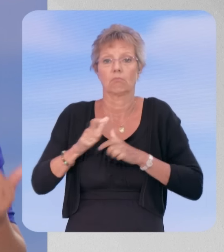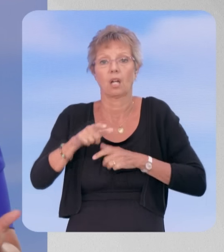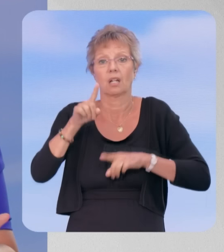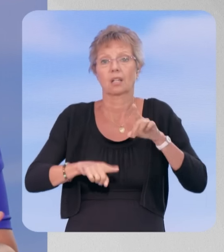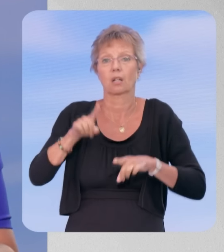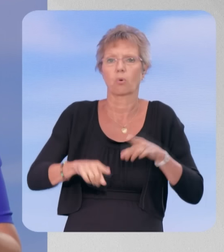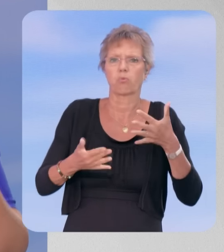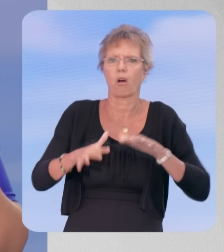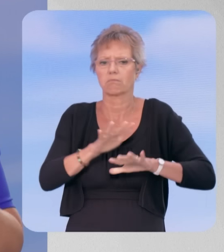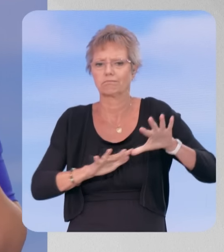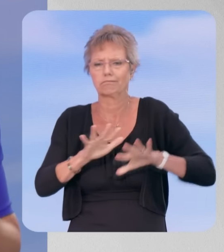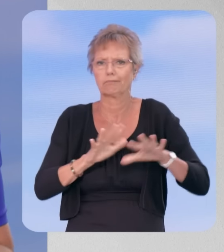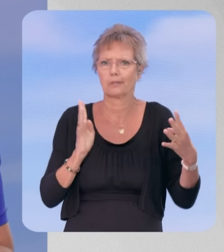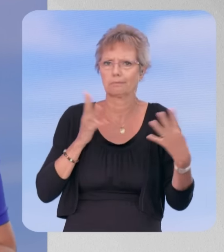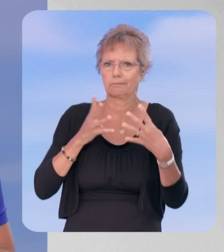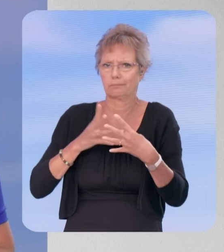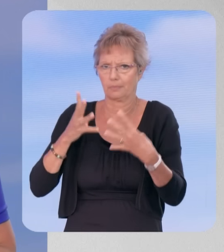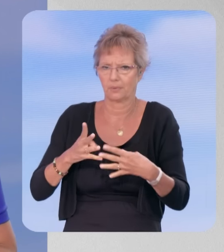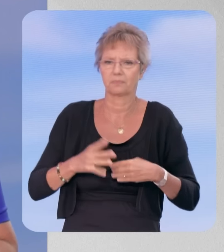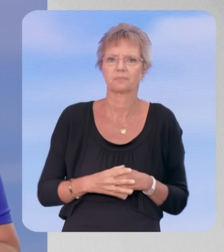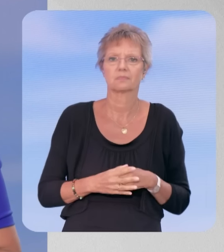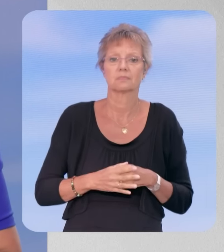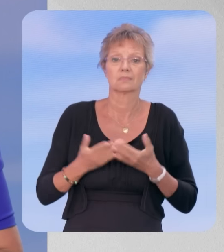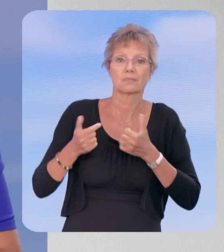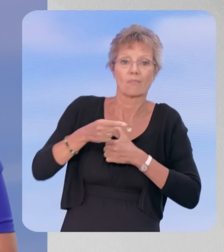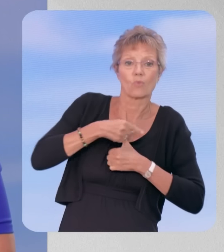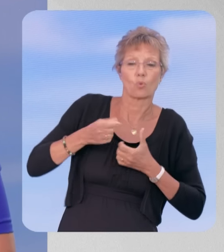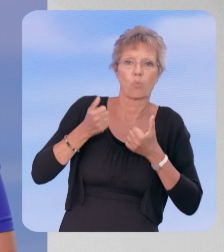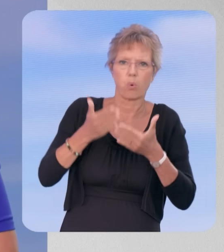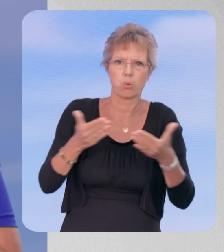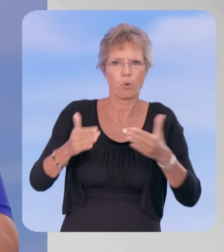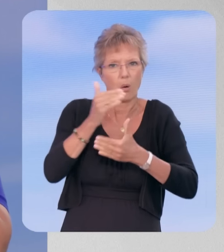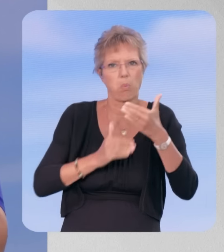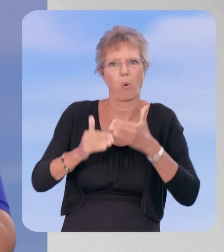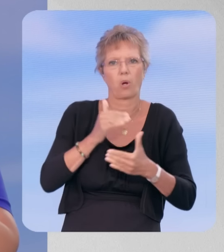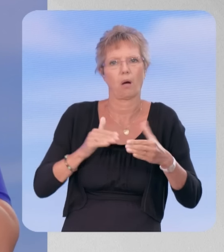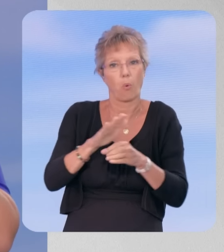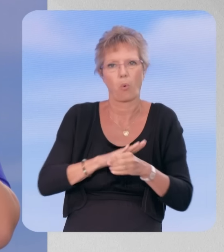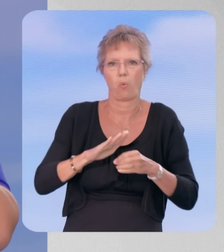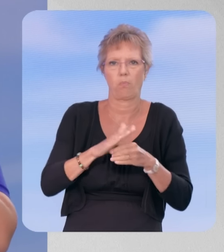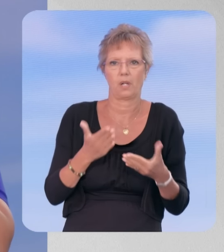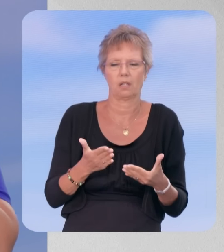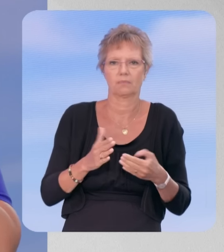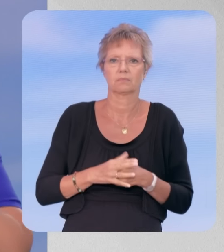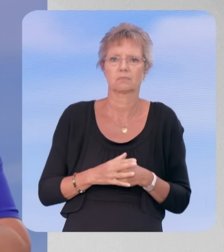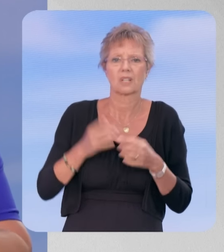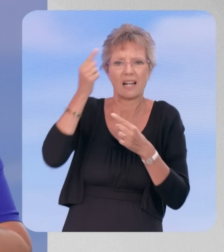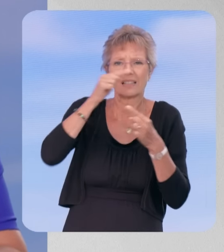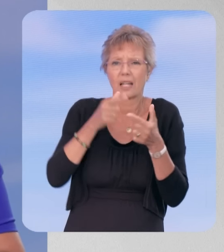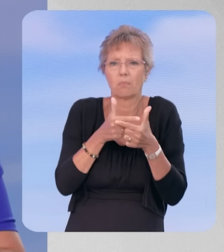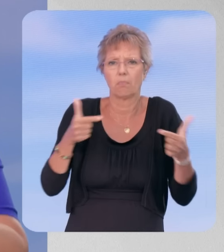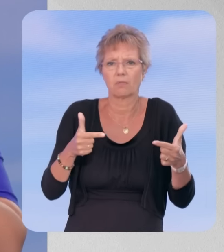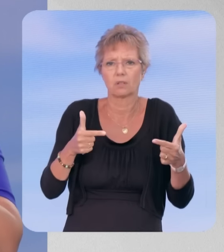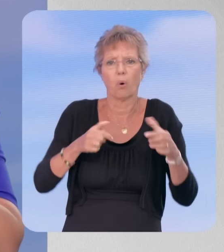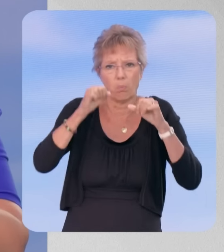faire des compromis sur des choses. Mais la base de ce que nous proposons, c'est le programme et tout le programme. Et je vous assure que sur beaucoup de sujets, nous aurions des